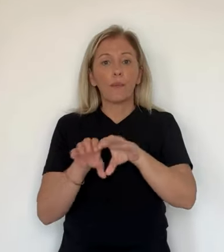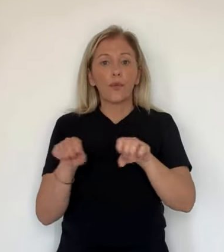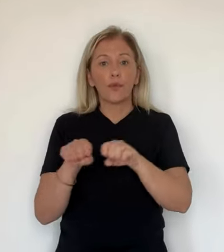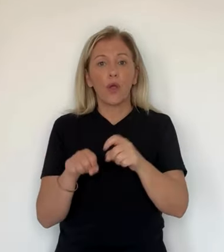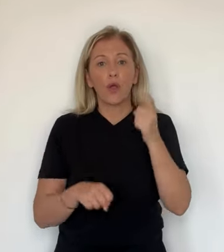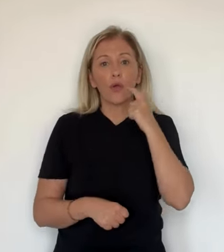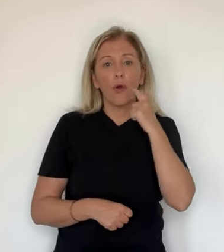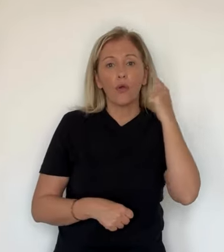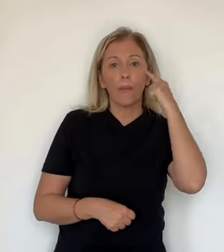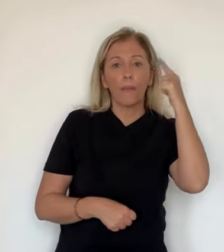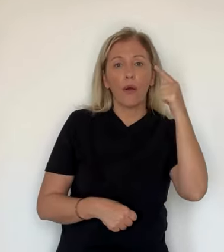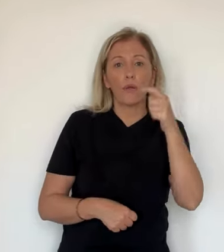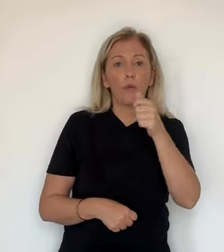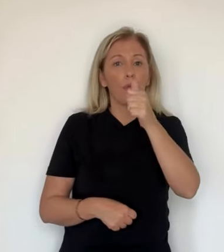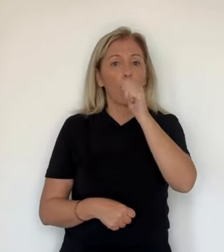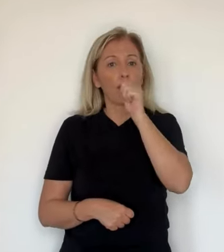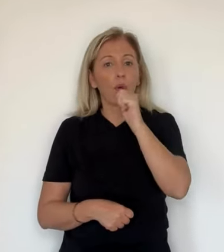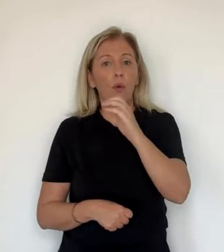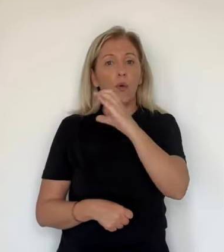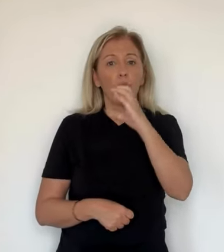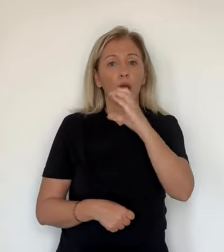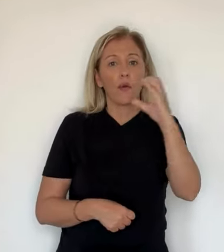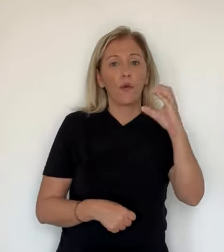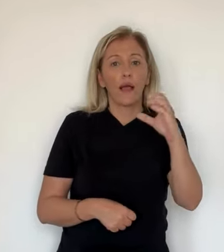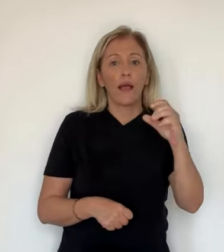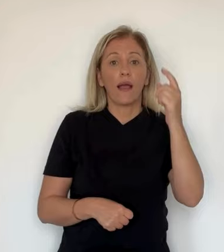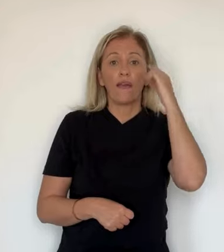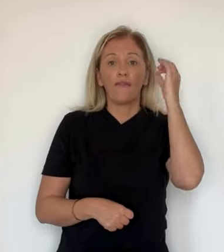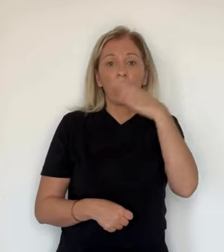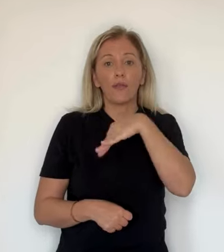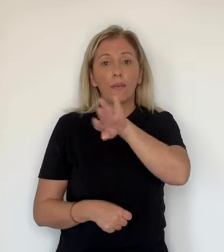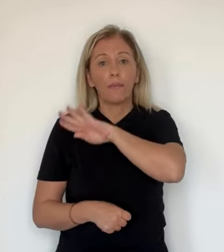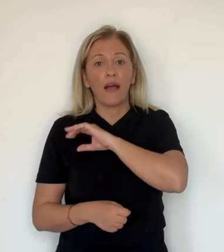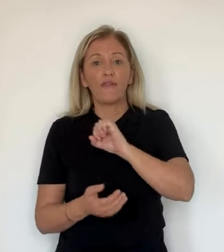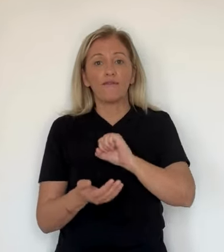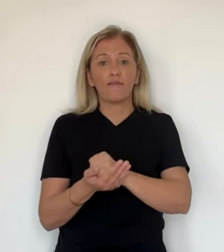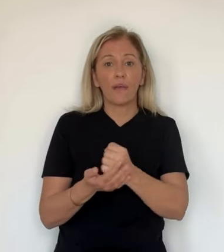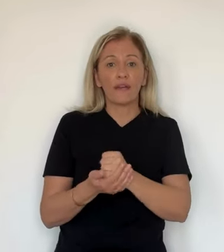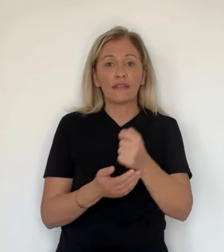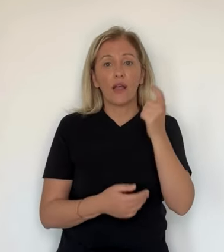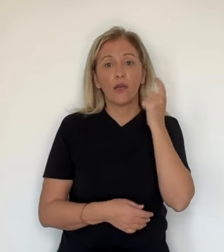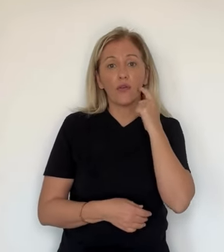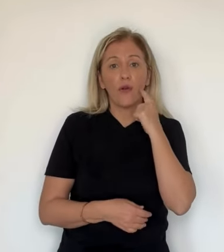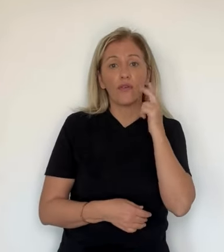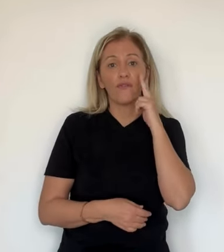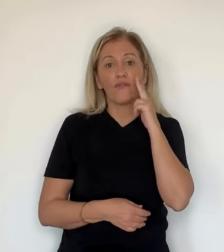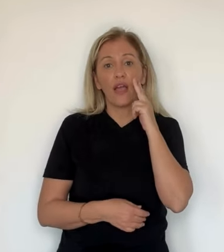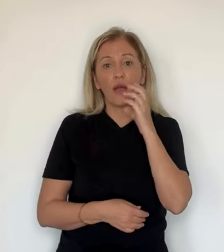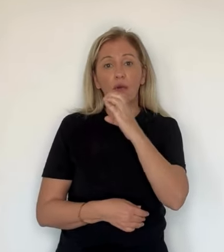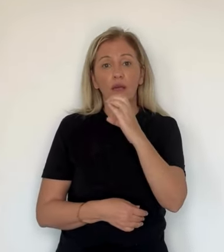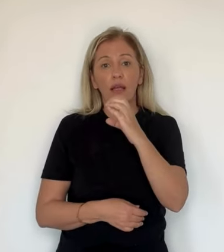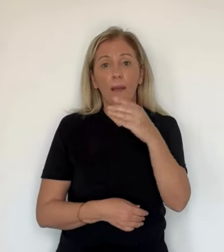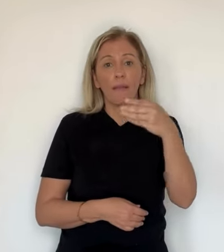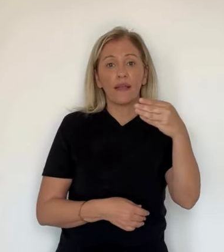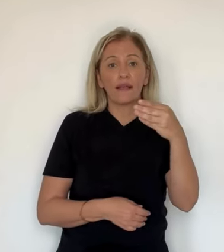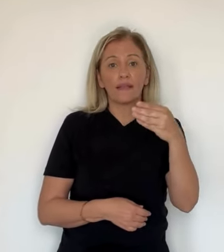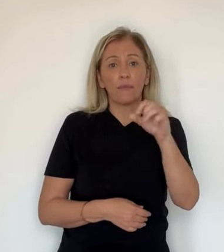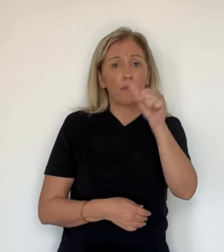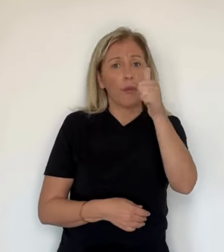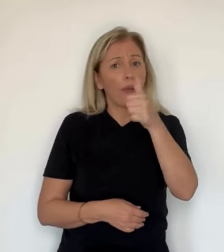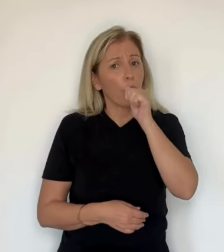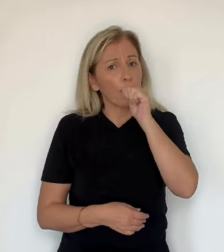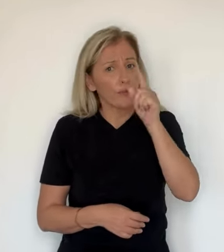insulaire estime que la boisson Coca-Cola a été inventée par un pharmacien corse et que le vin Coca-Marie Agne est l